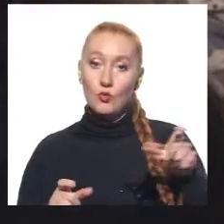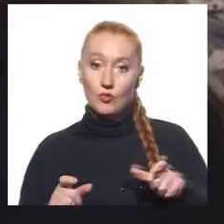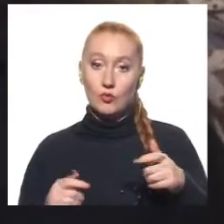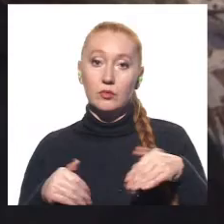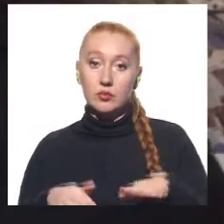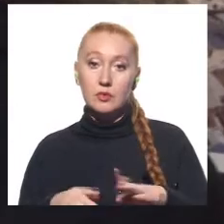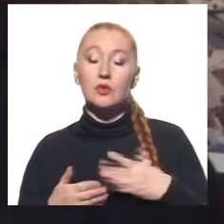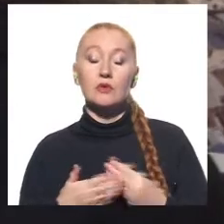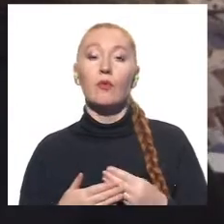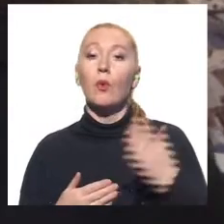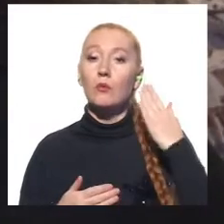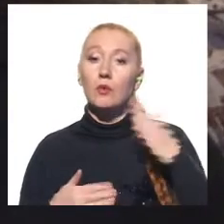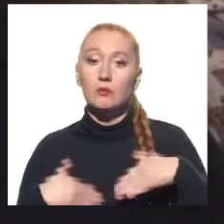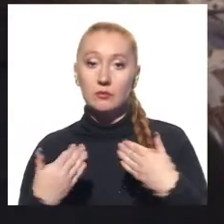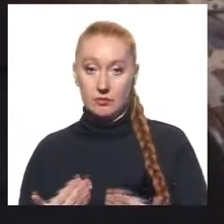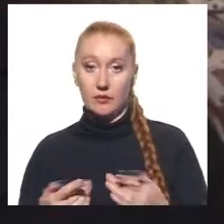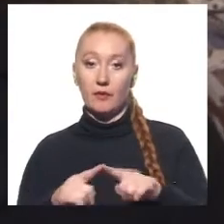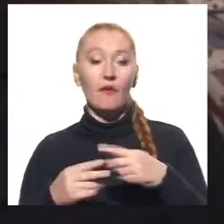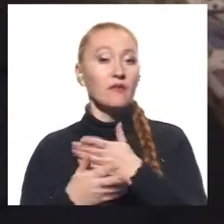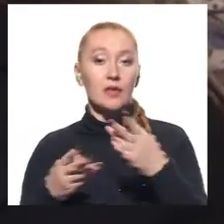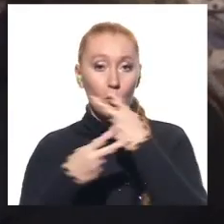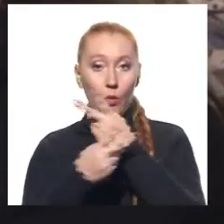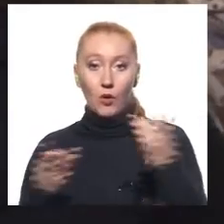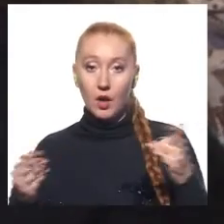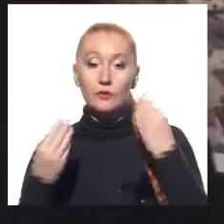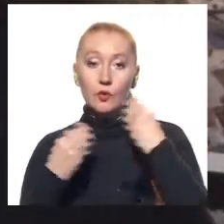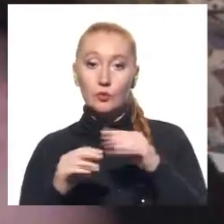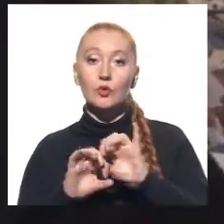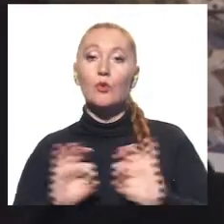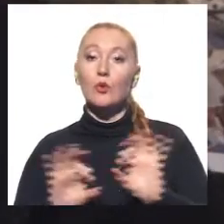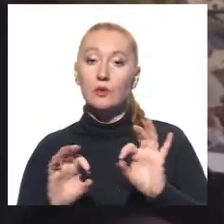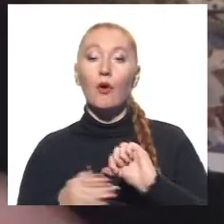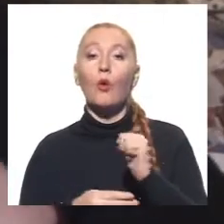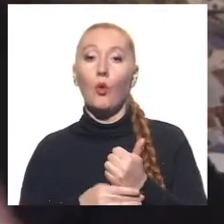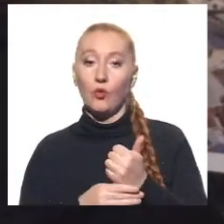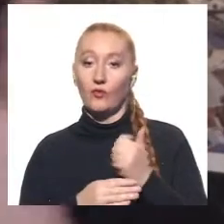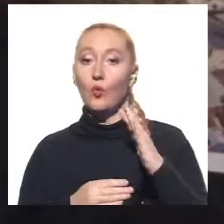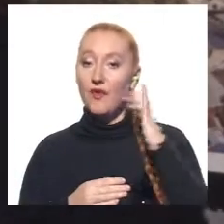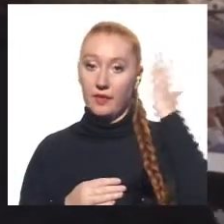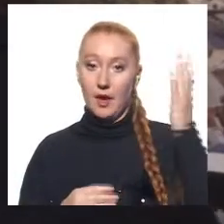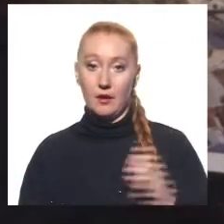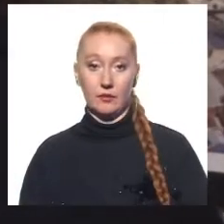Потрібно правильно донести свій меседж в проєкті, треба все показувати, краще маленьким меседжем розказати про головну концепцію.